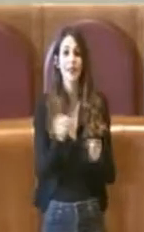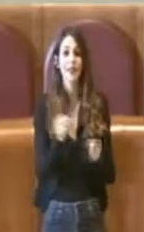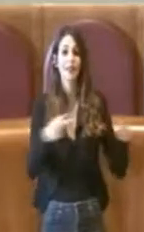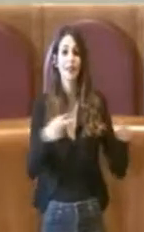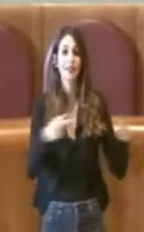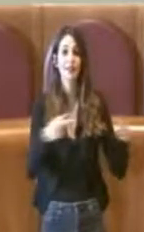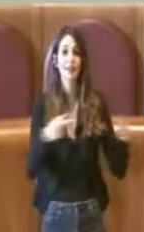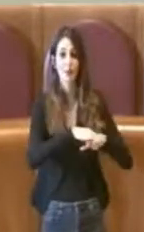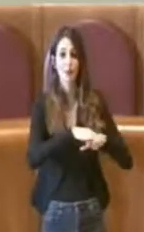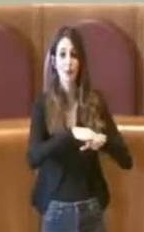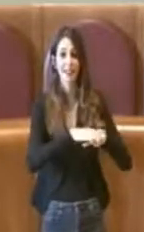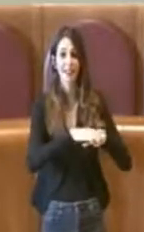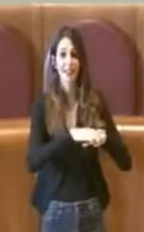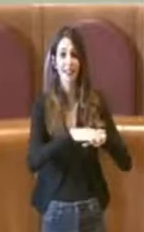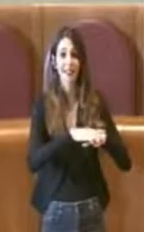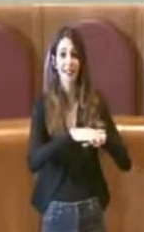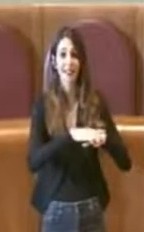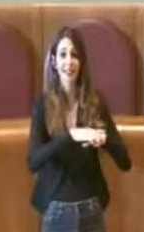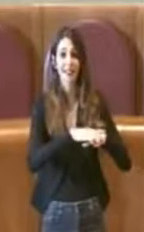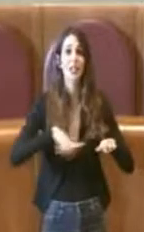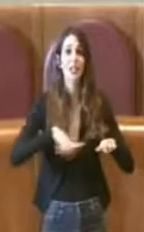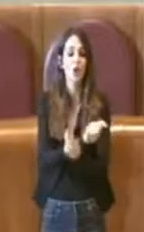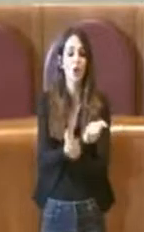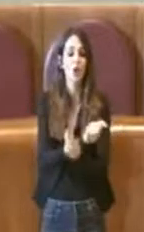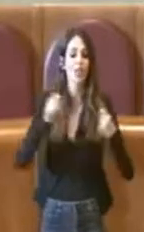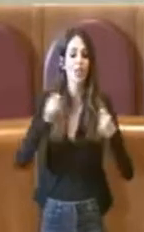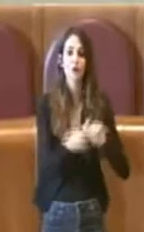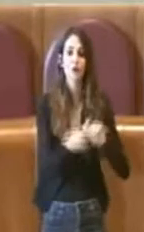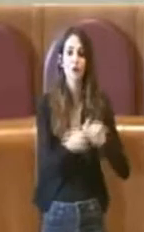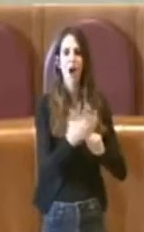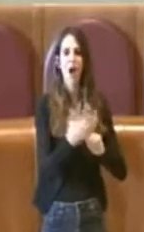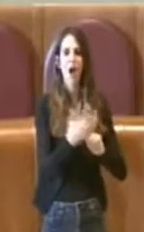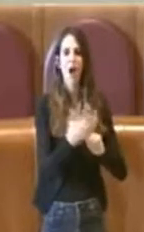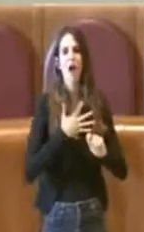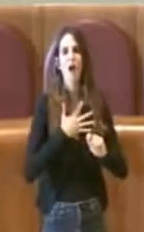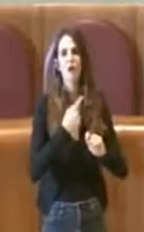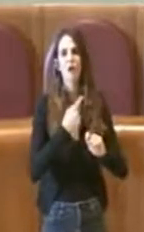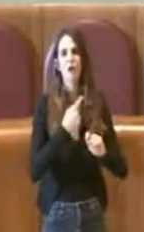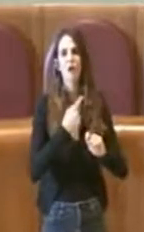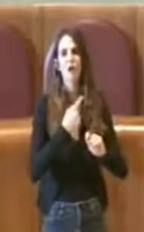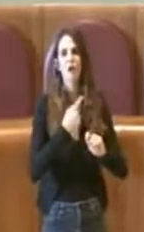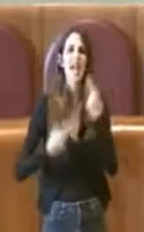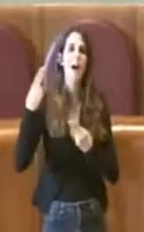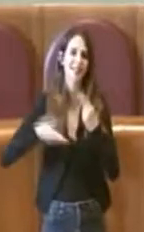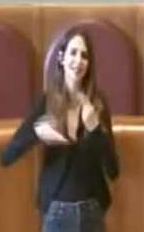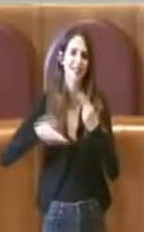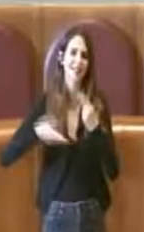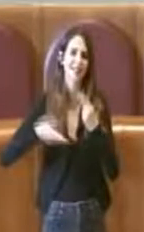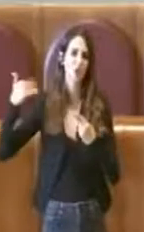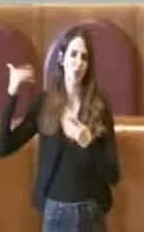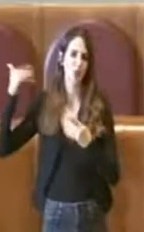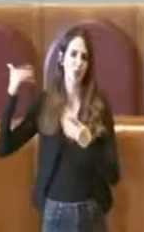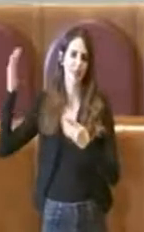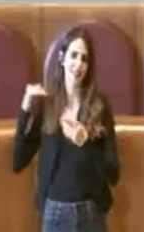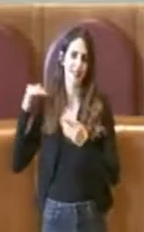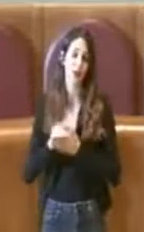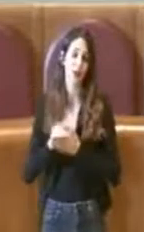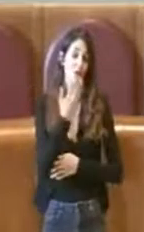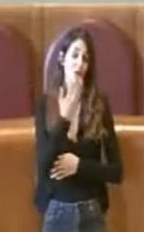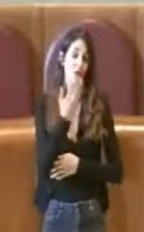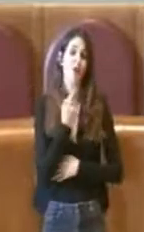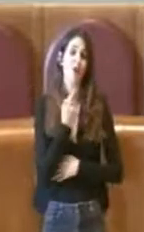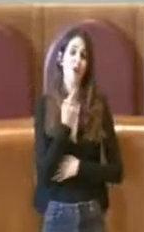trasformazione di questo territorio è sicuramente frutto di amministrazioni che ci hanno preceduto. Quindi questo lo voglio dire e lo voglio